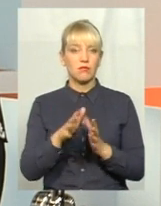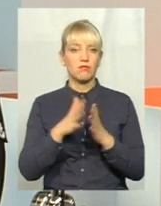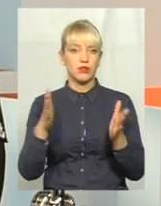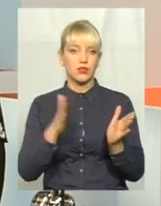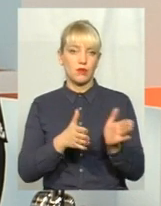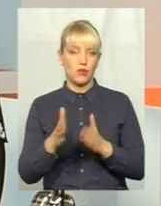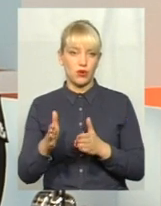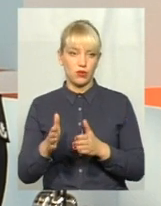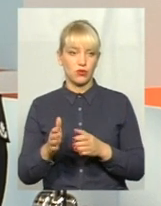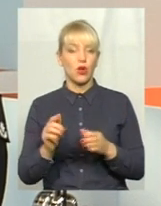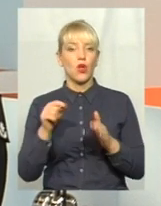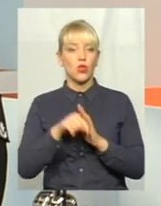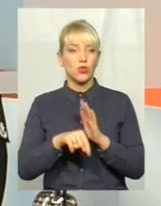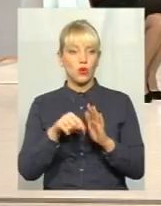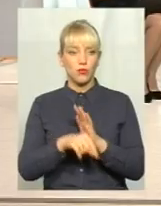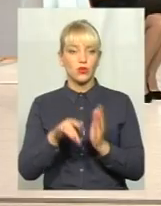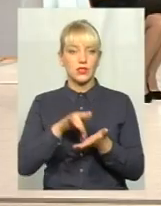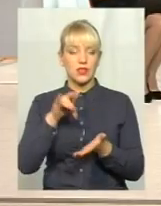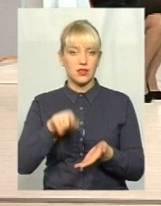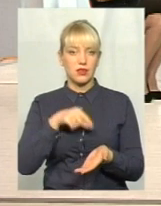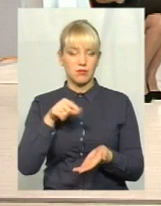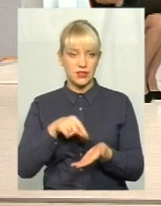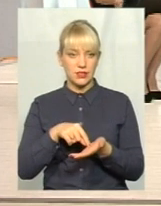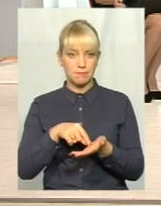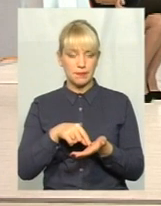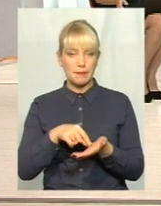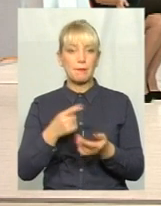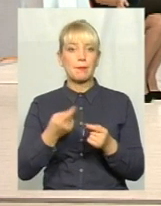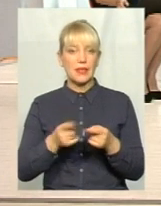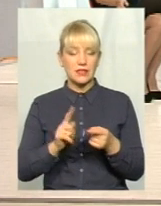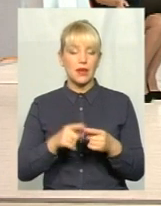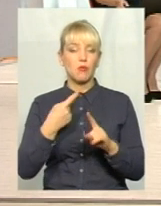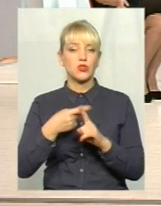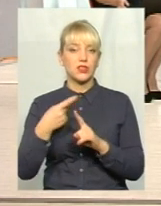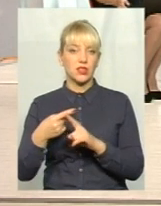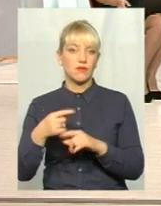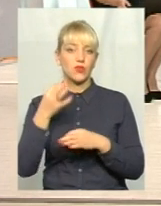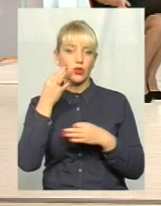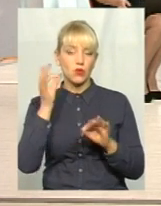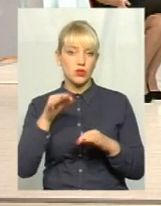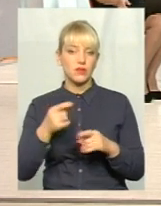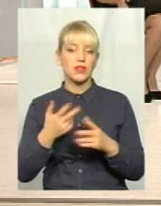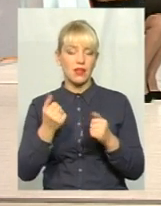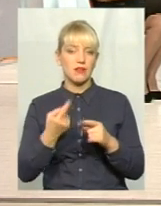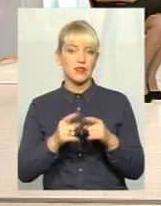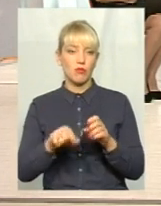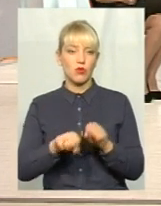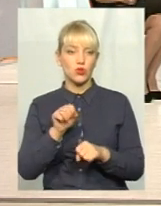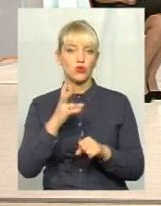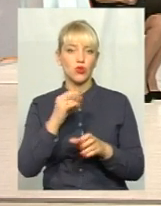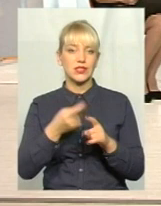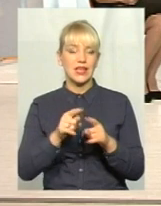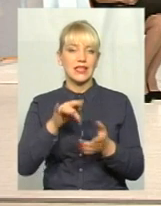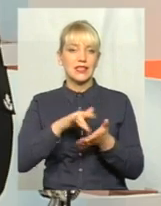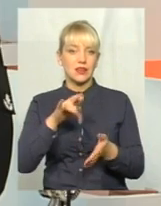порядку. Тобто центр міста... позитивний. Так, це позитивний досвід. Так, вони їх зробили з порушенням, але це центр міста. Тут